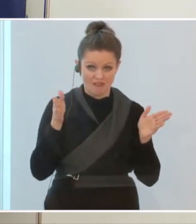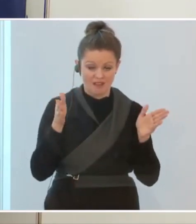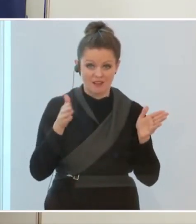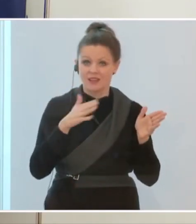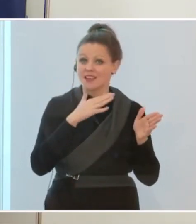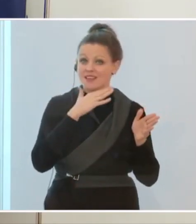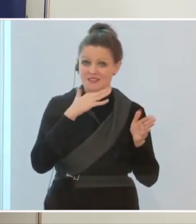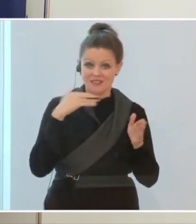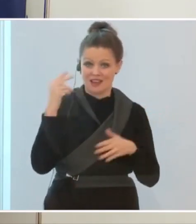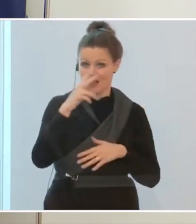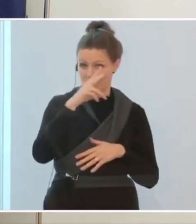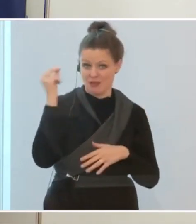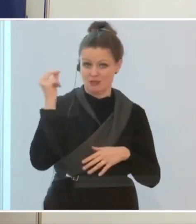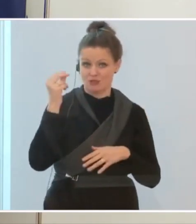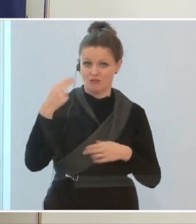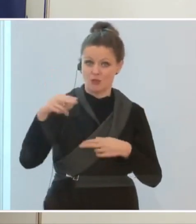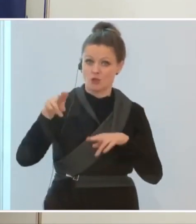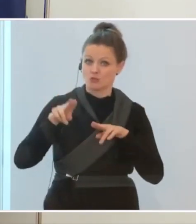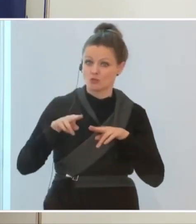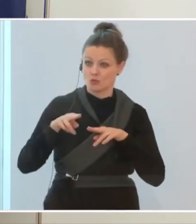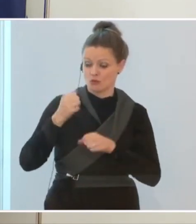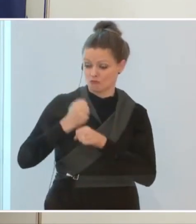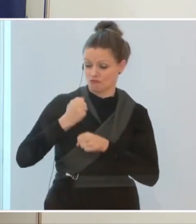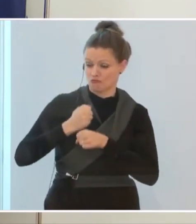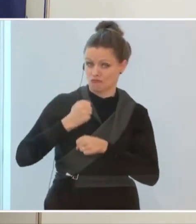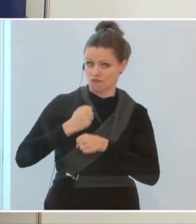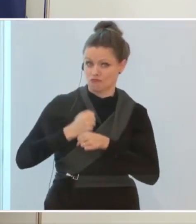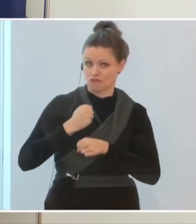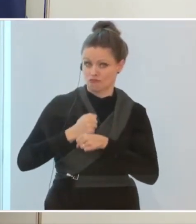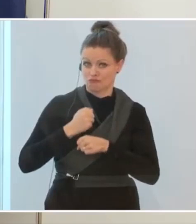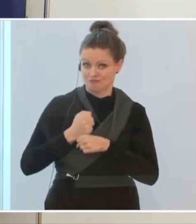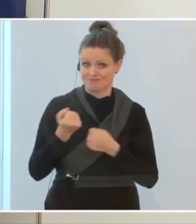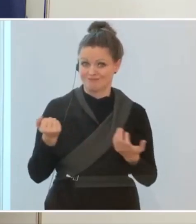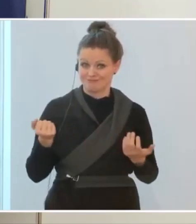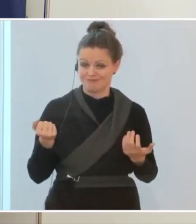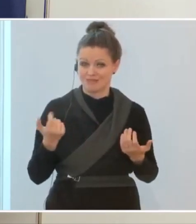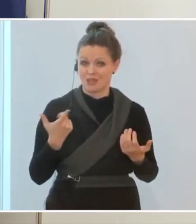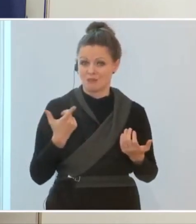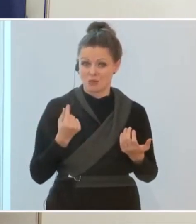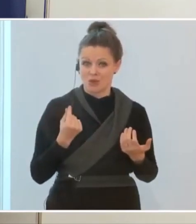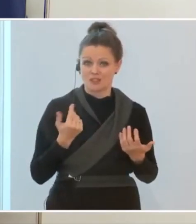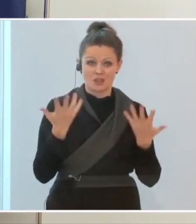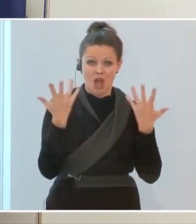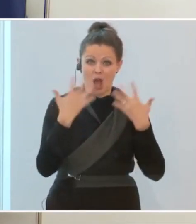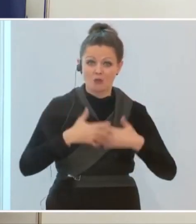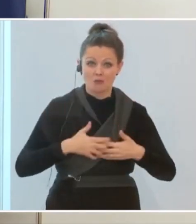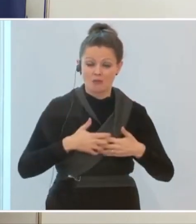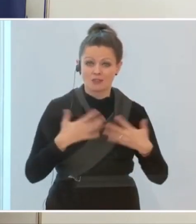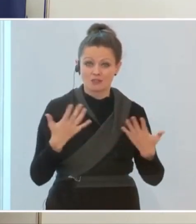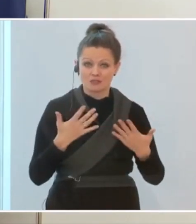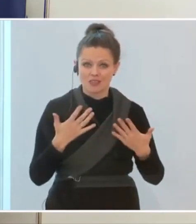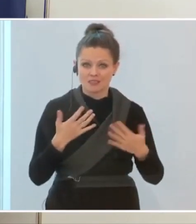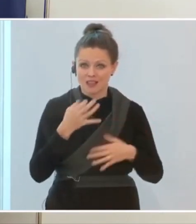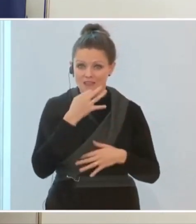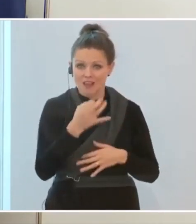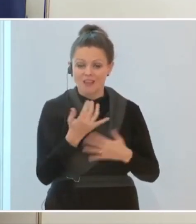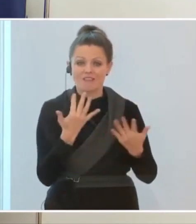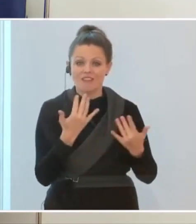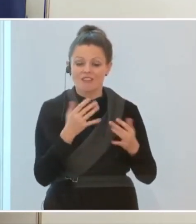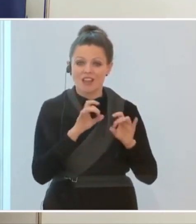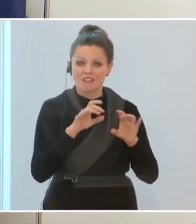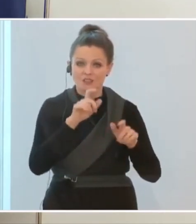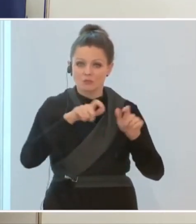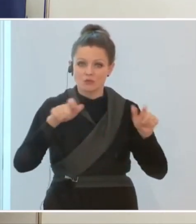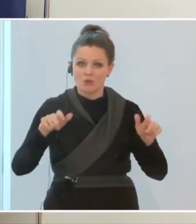Menschen wieder in die Arbeit zurückkehren, dann ist einfach die große Frage, wie viele Infizierte gibt